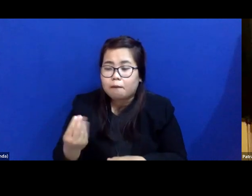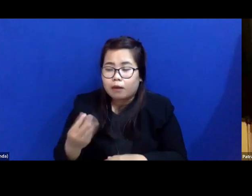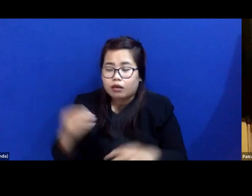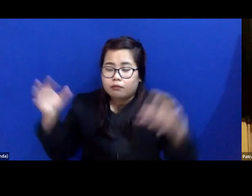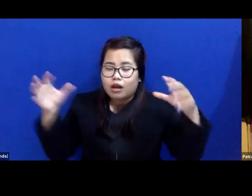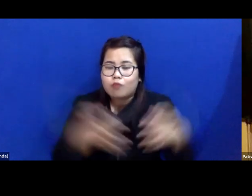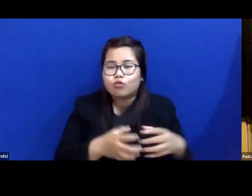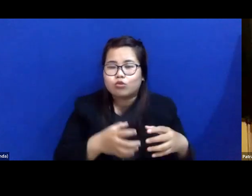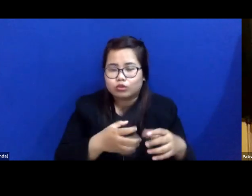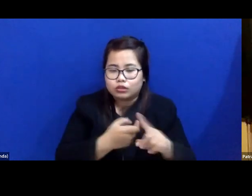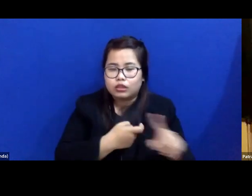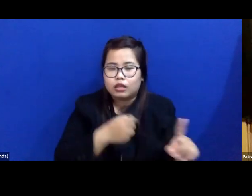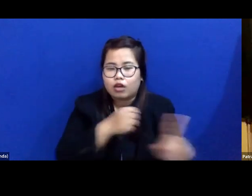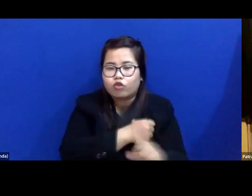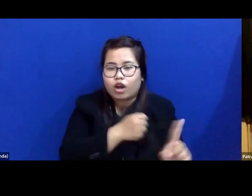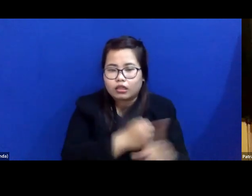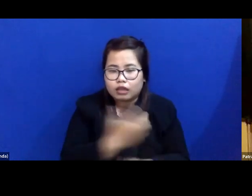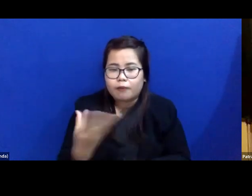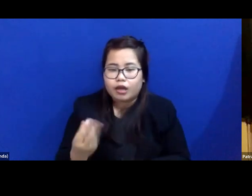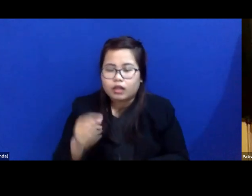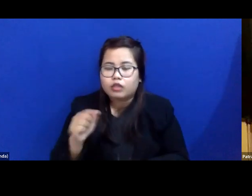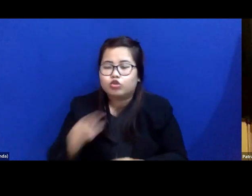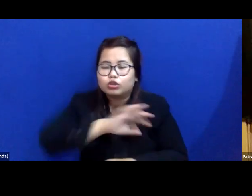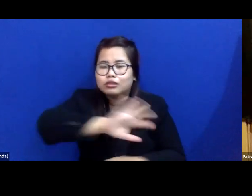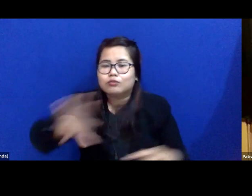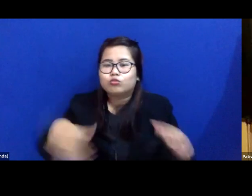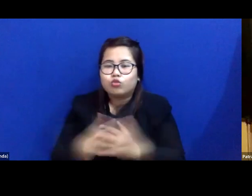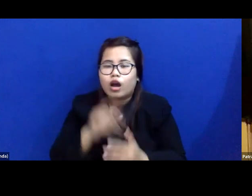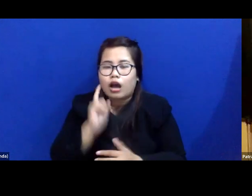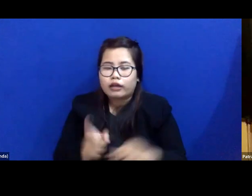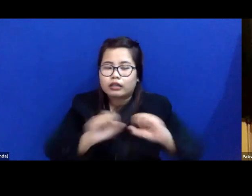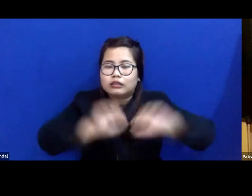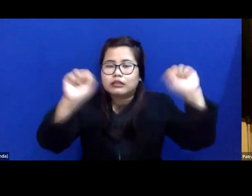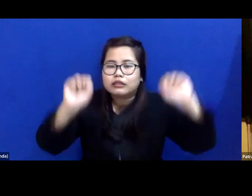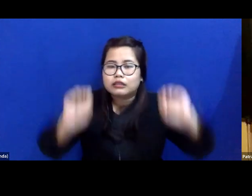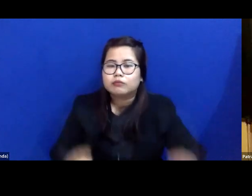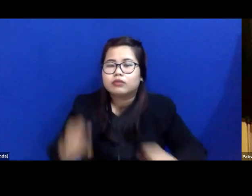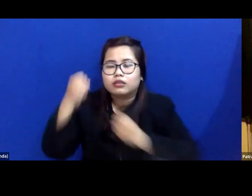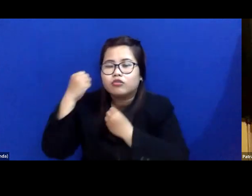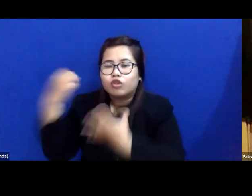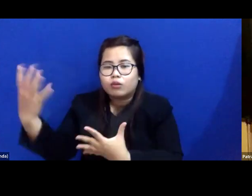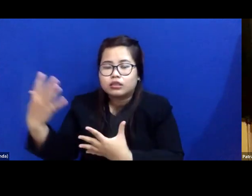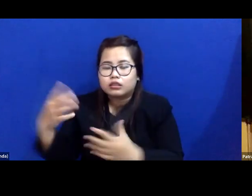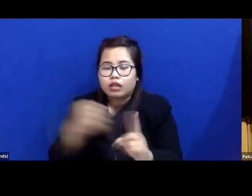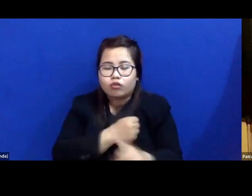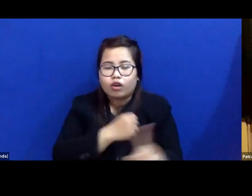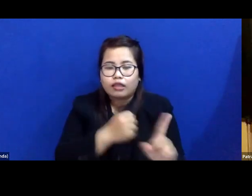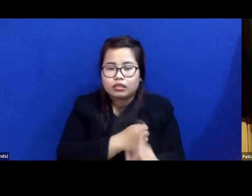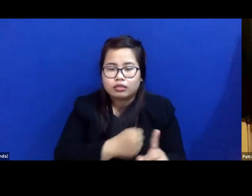menjadi advokat, itu semua ada dalam sistem informasi advokat.